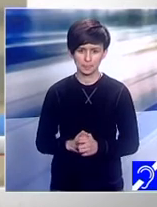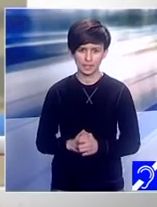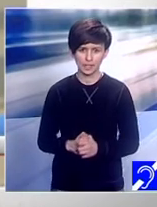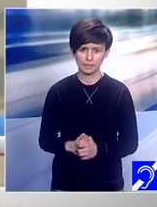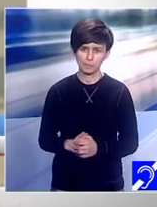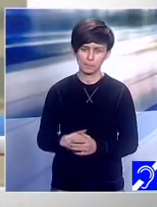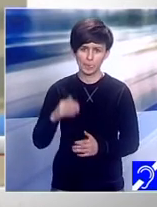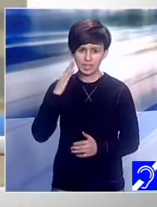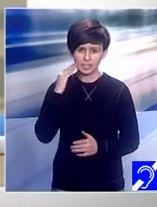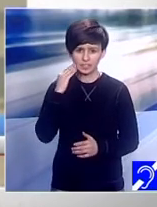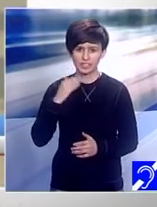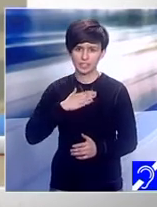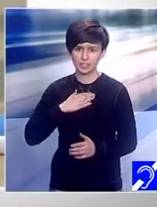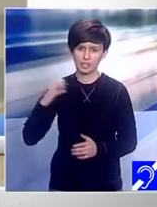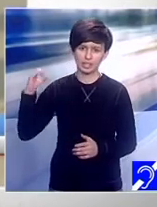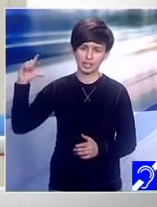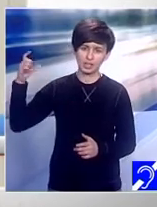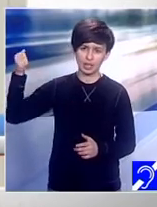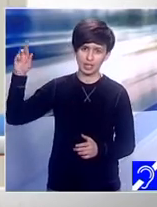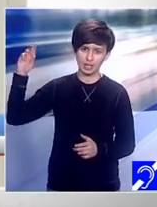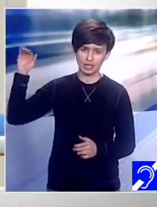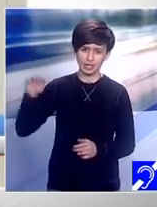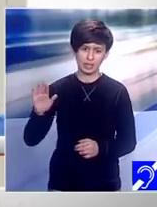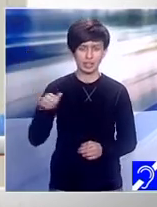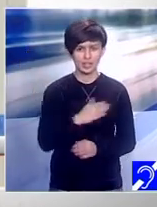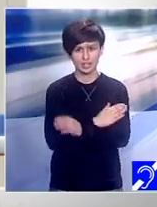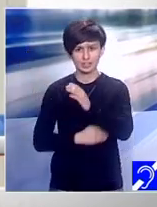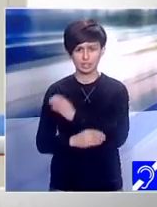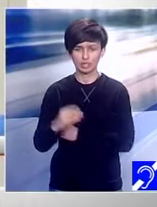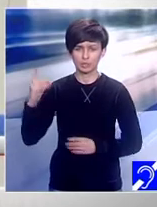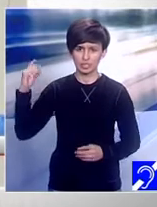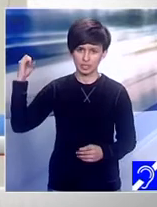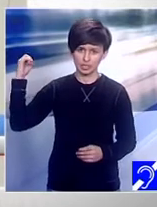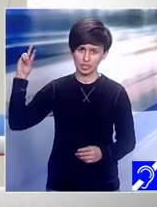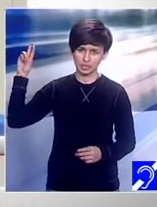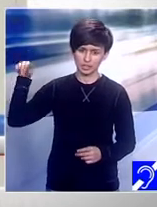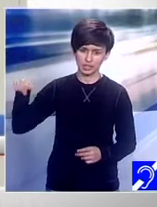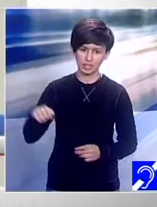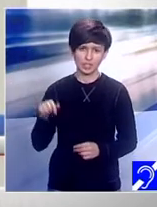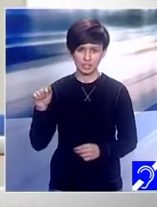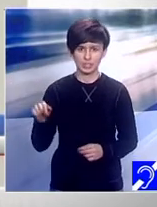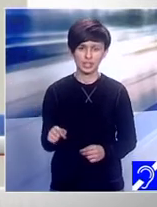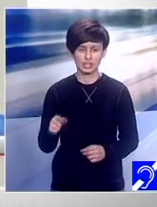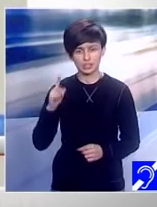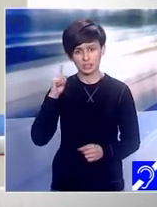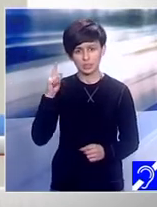Fetița mea Clara are sindrom daun. De mai bine de un an de zile, Clara strigă prin casă,